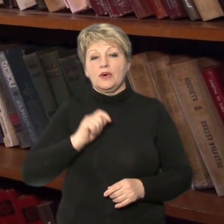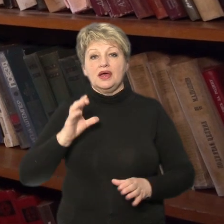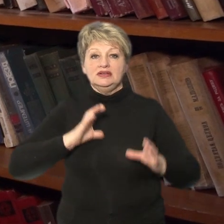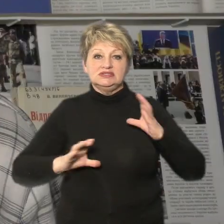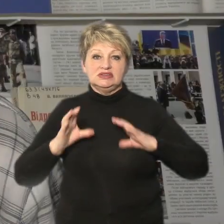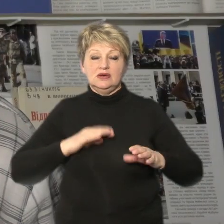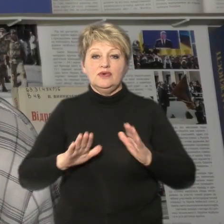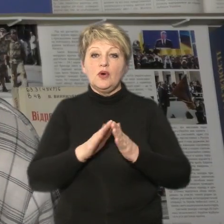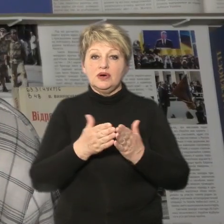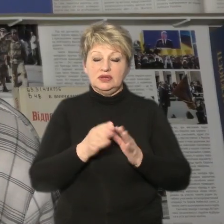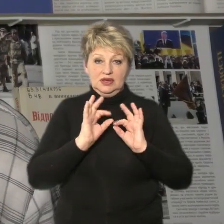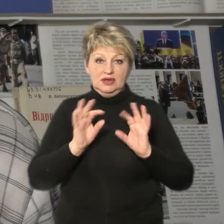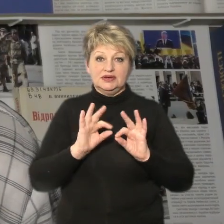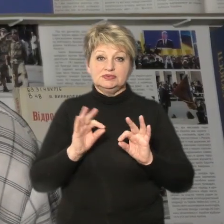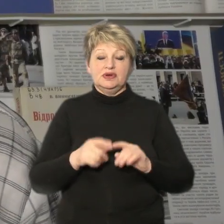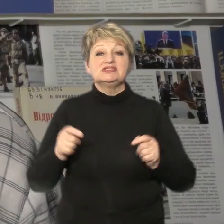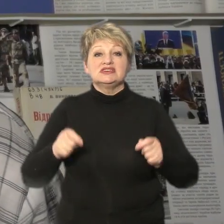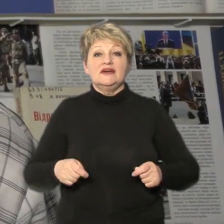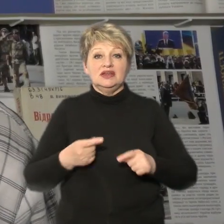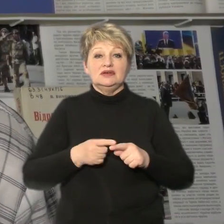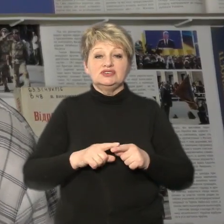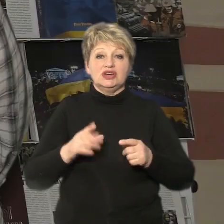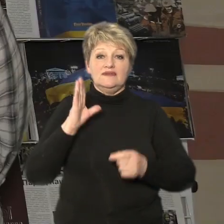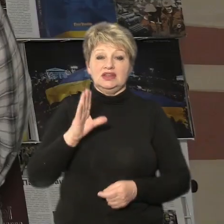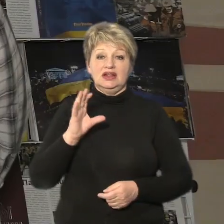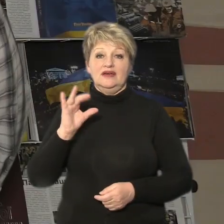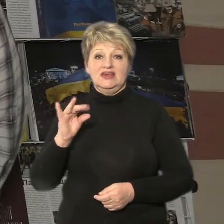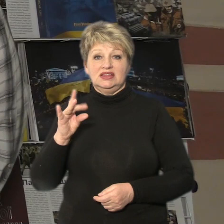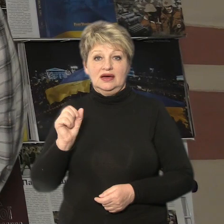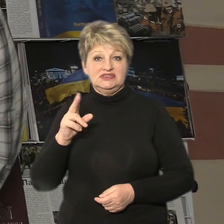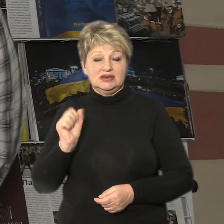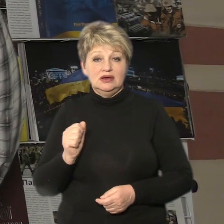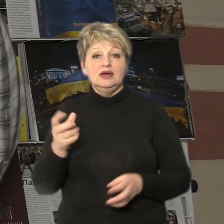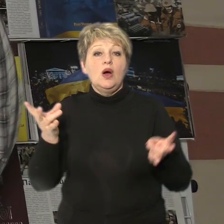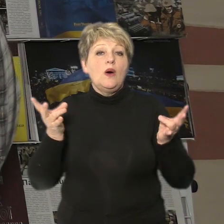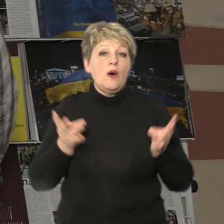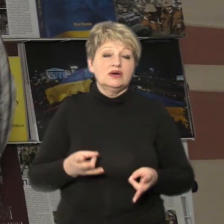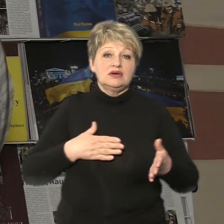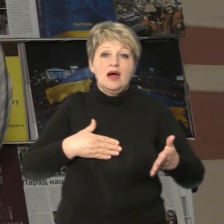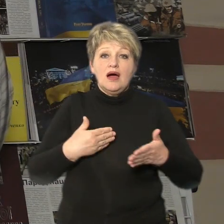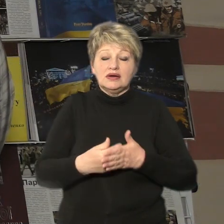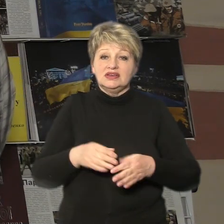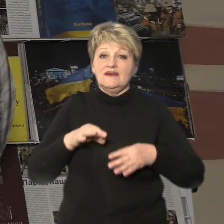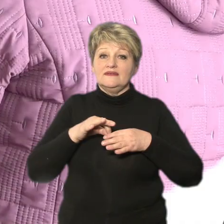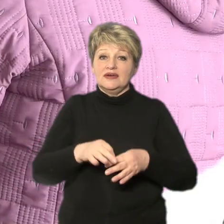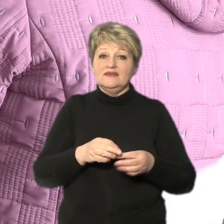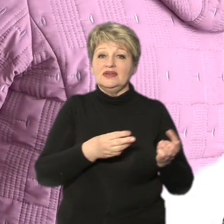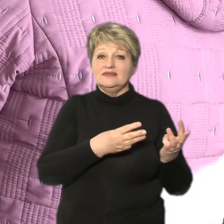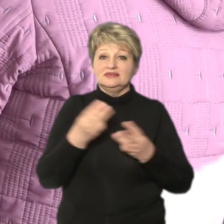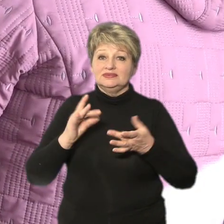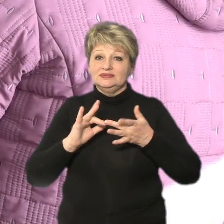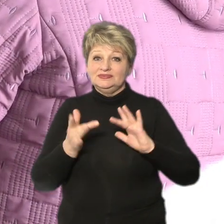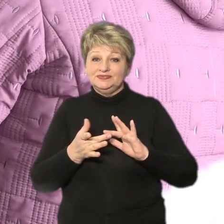розповідає завідувачка відділу обласної бібліотеки Наталія Вітавська. Для цього потрібно активно вести сторінку закладу у соцмережах.